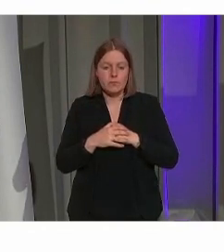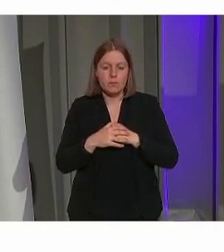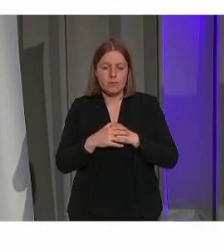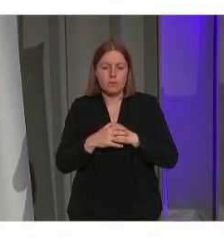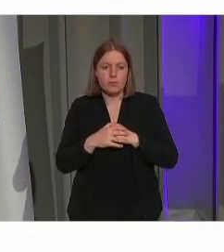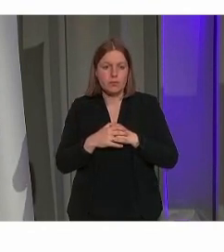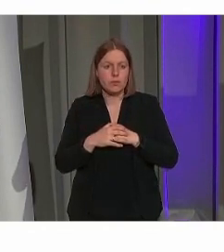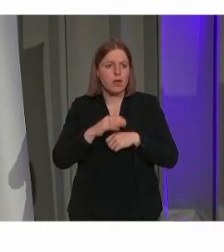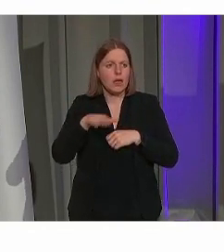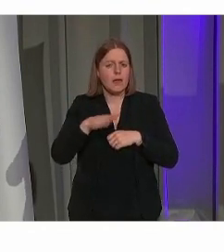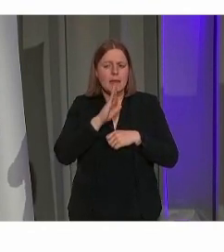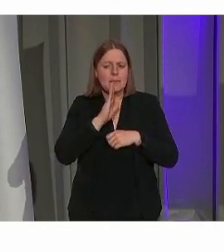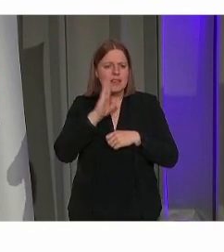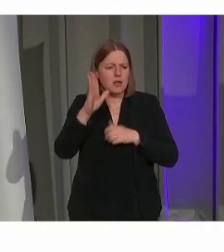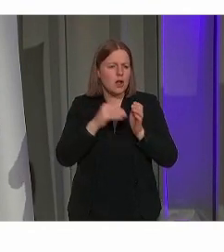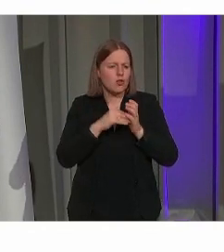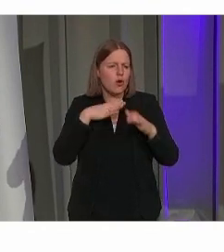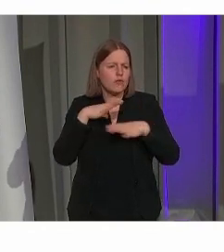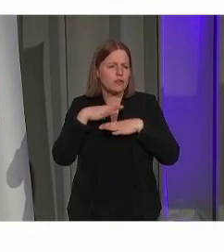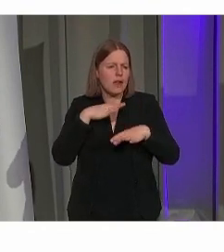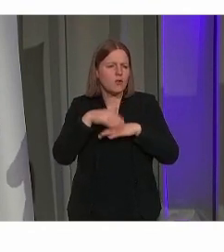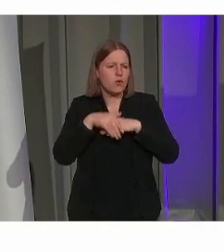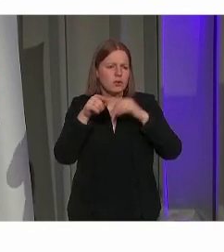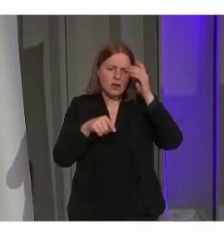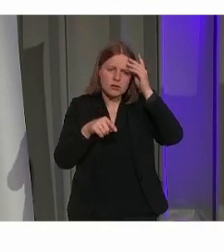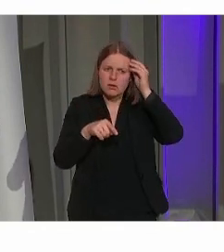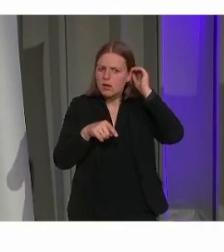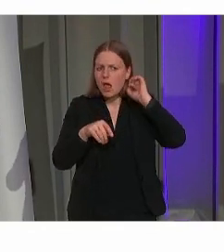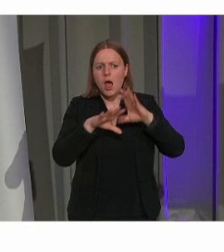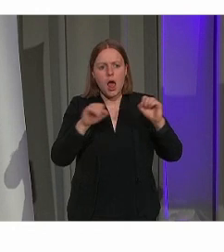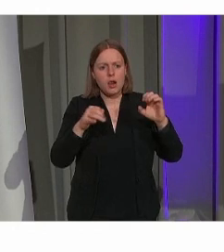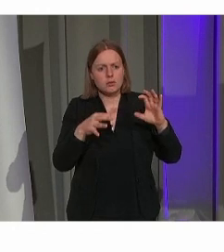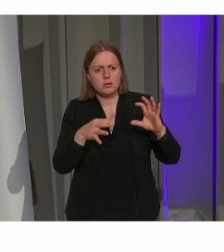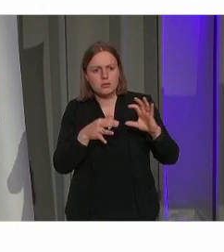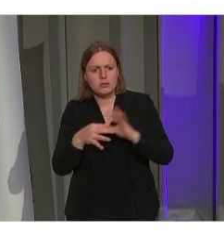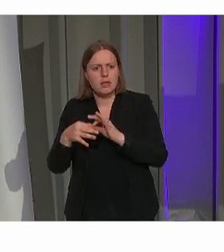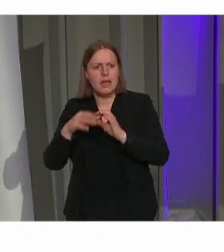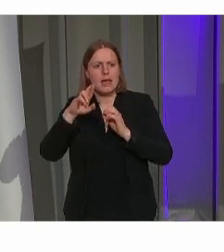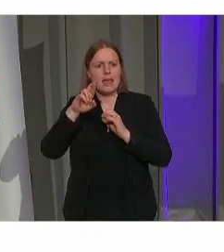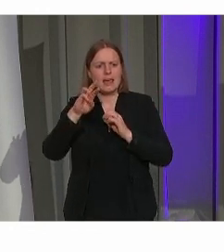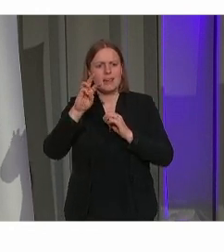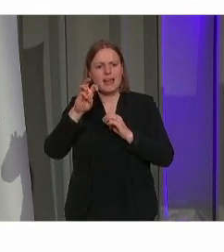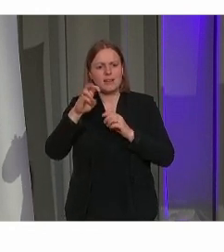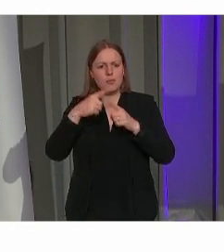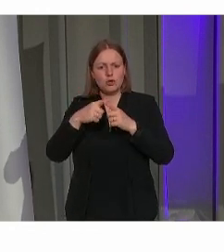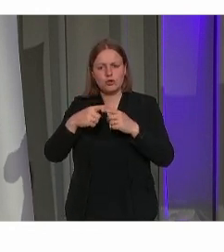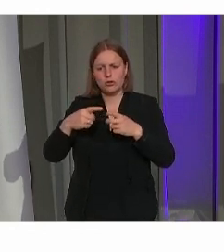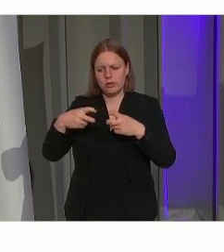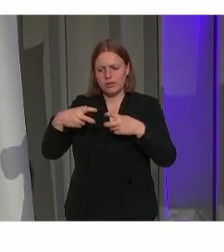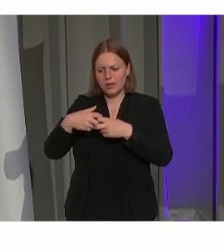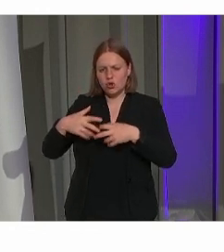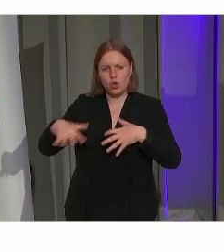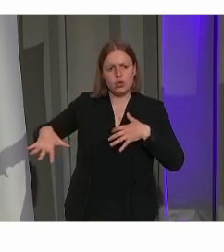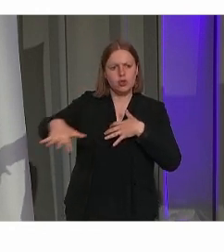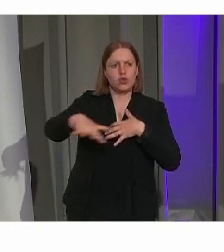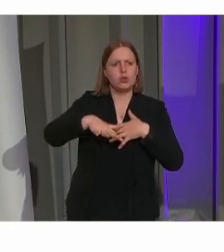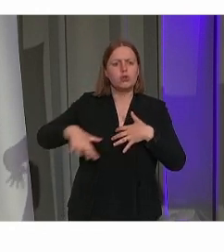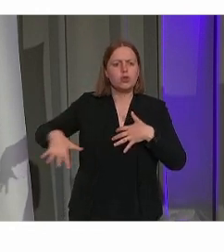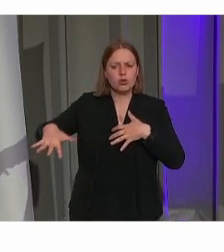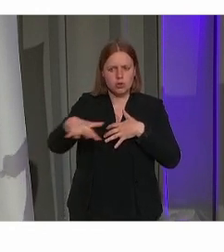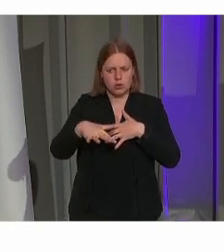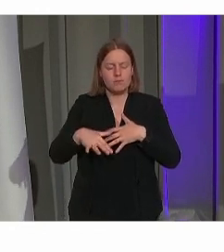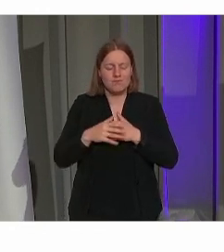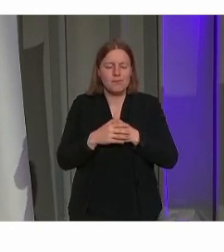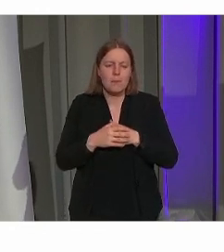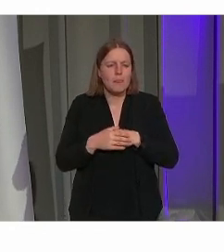Deze middag komt het nog aan bod, alles wat te maken heeft rond de R30 stationsomgeving. Maar een van de